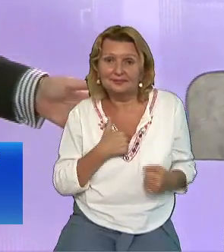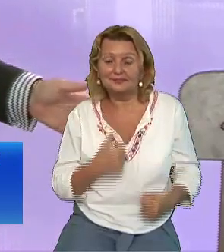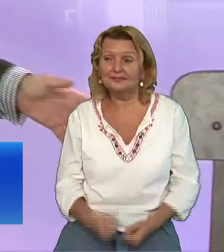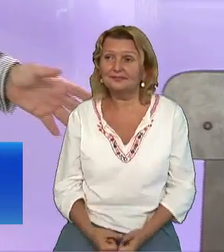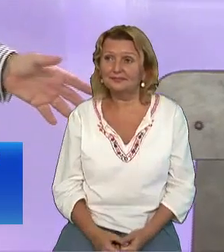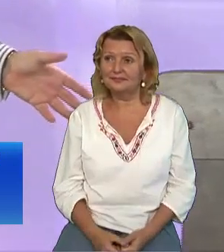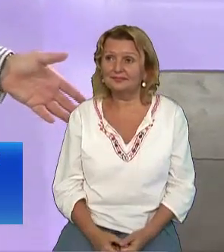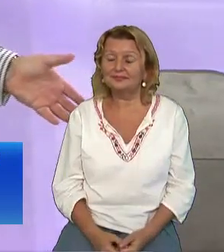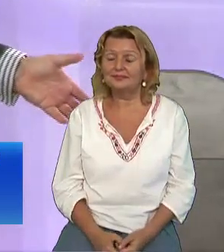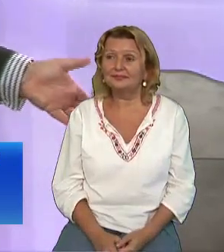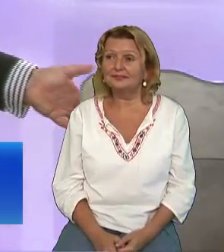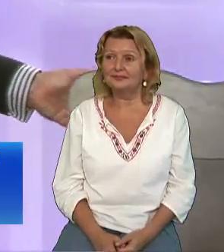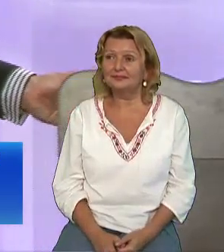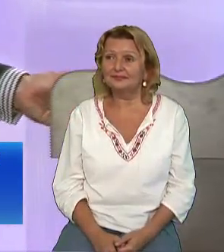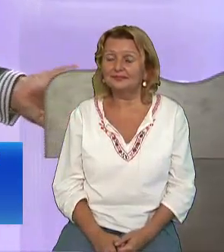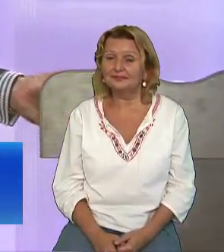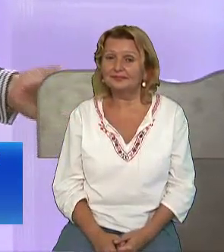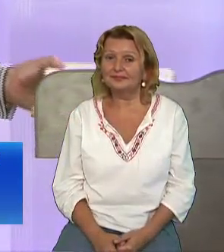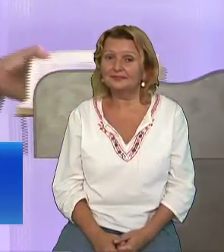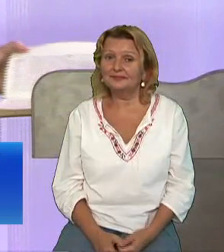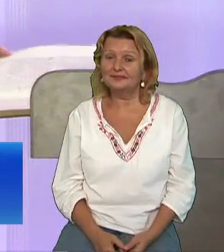se uită la el Și le spune